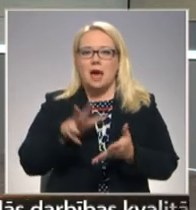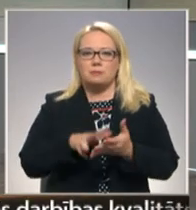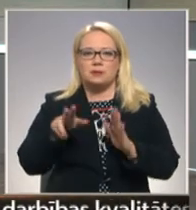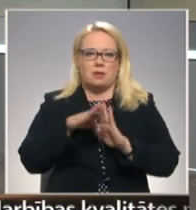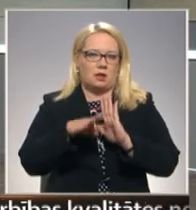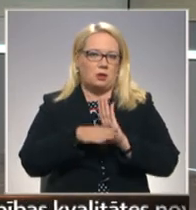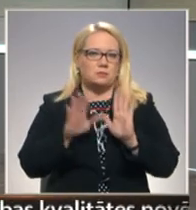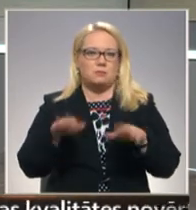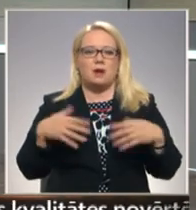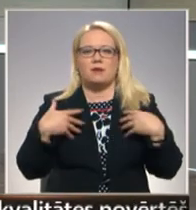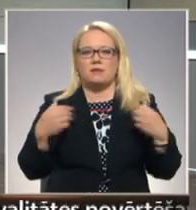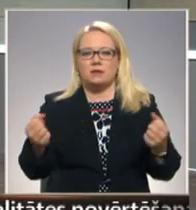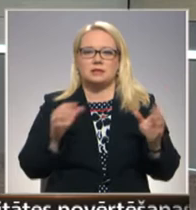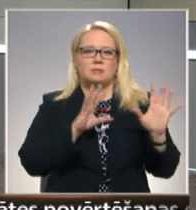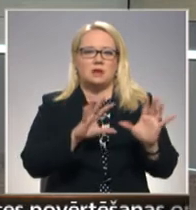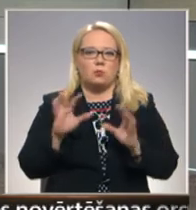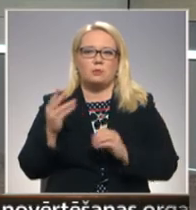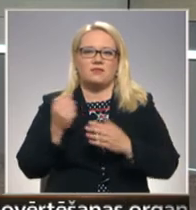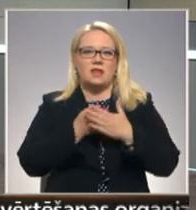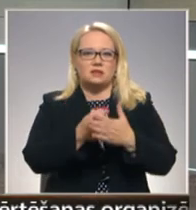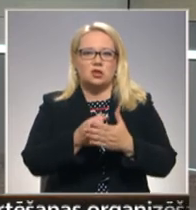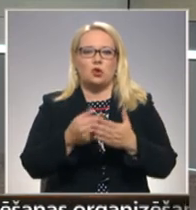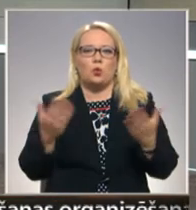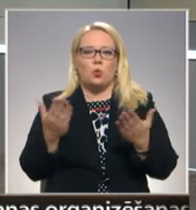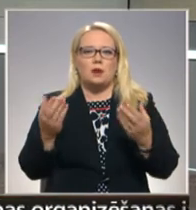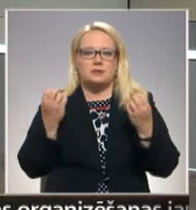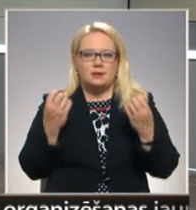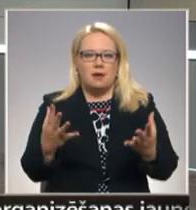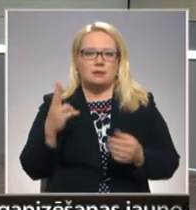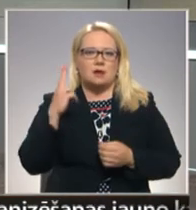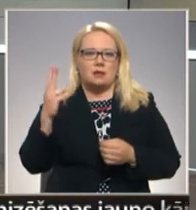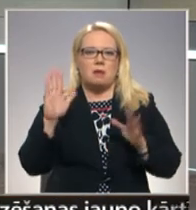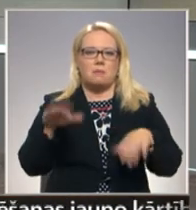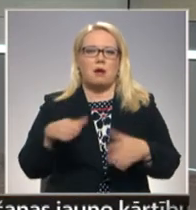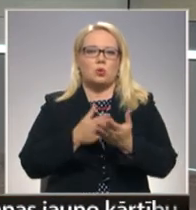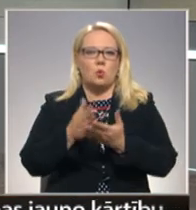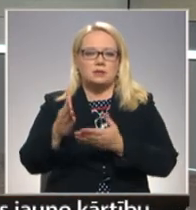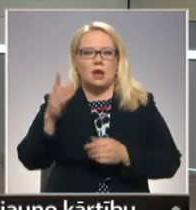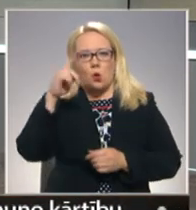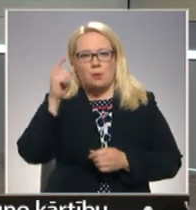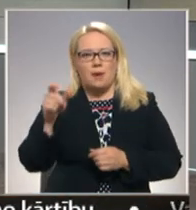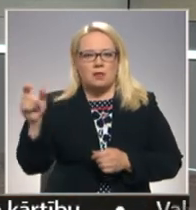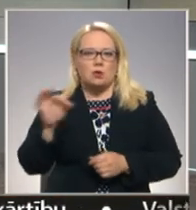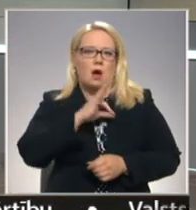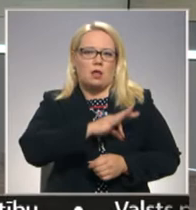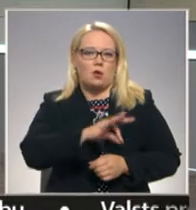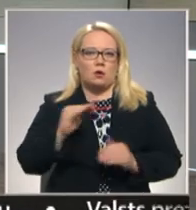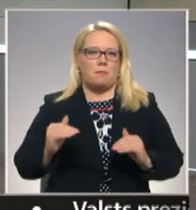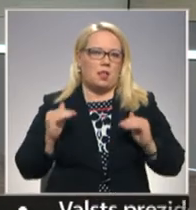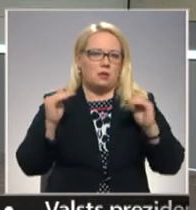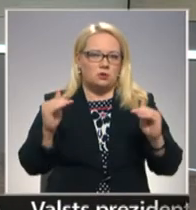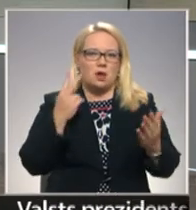un jāpstiprina likumprojekts par Veselības apropas finansēšanu, kurā ir skaidrs garantijas par nozarei un mediķu atalgojumu